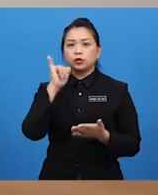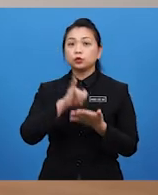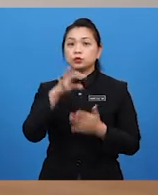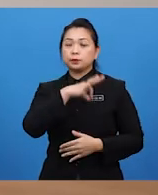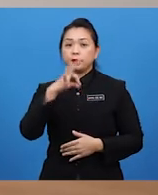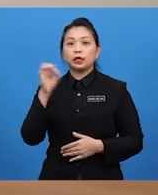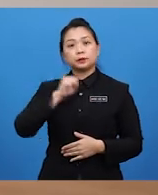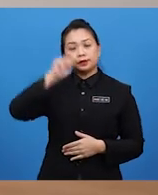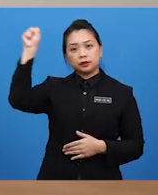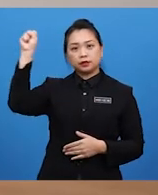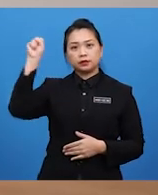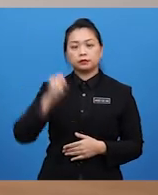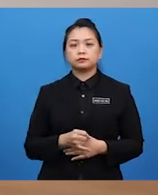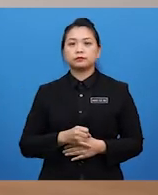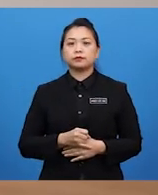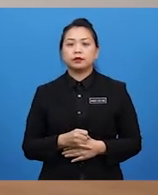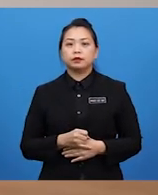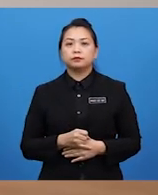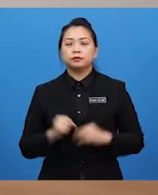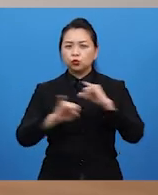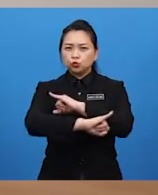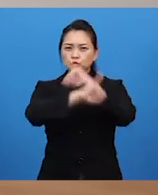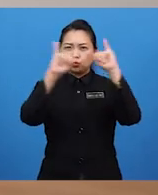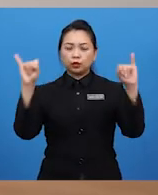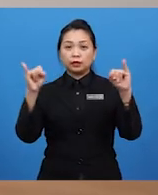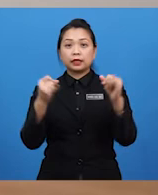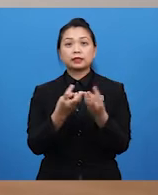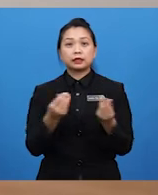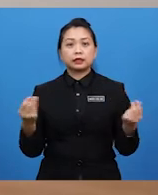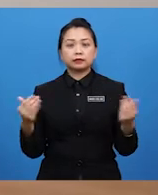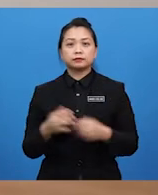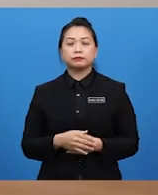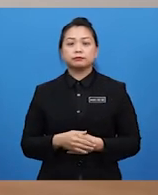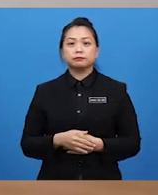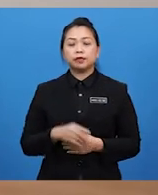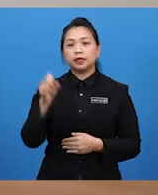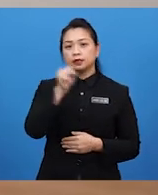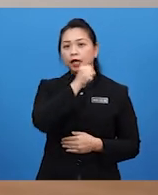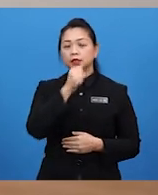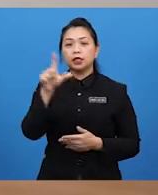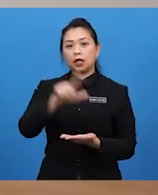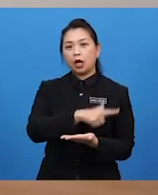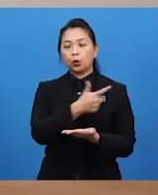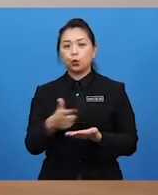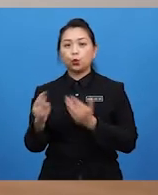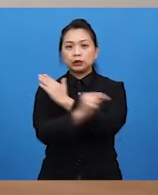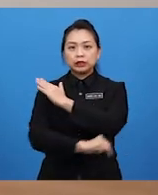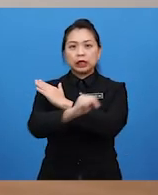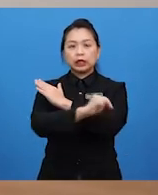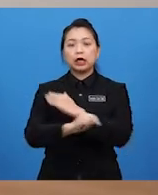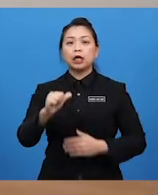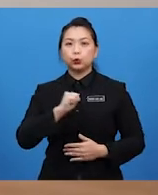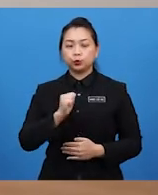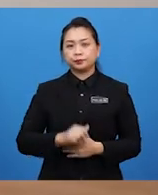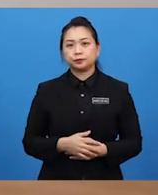memperjuangkan tanah air seperti saya hari ini, lagu Negaraku. Ya, Cikgu Donz.